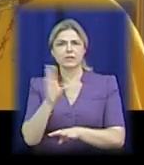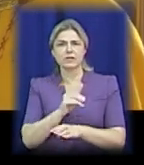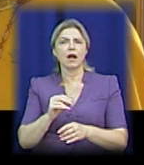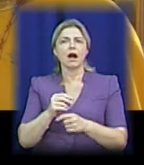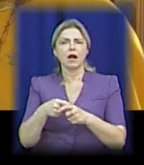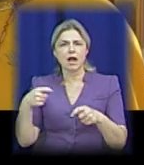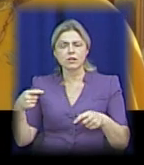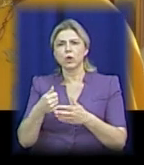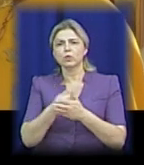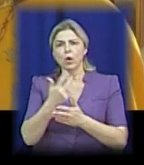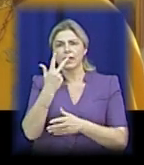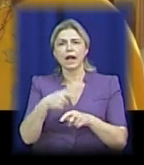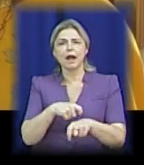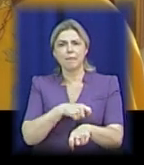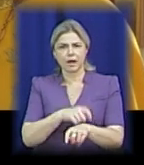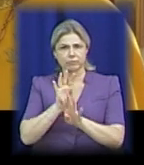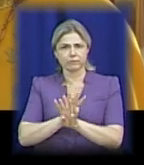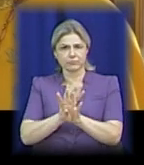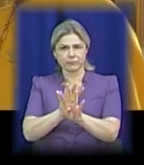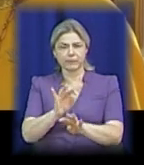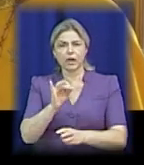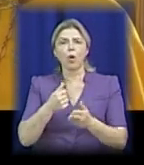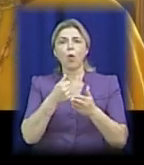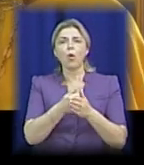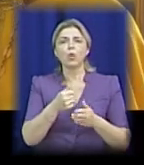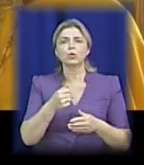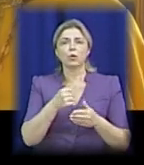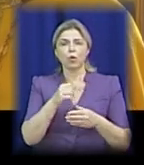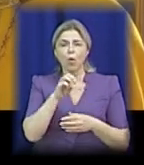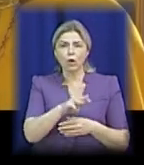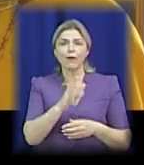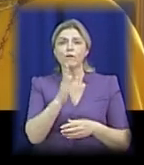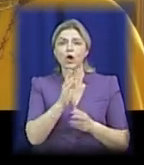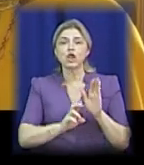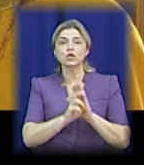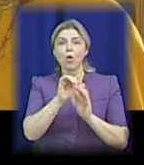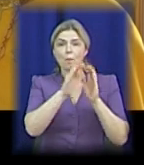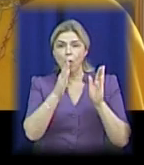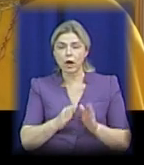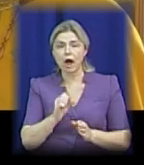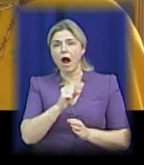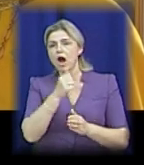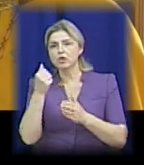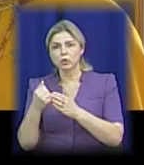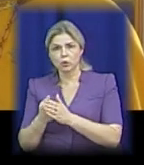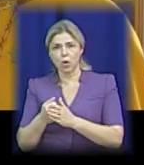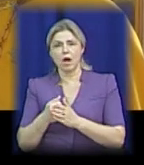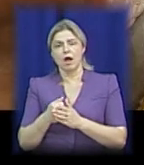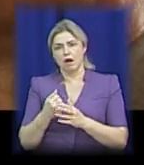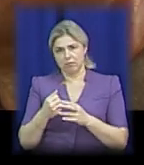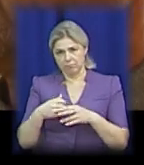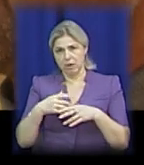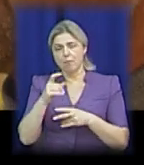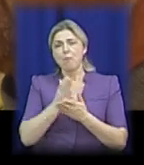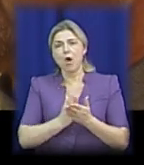почти на три кілометри і тривало від Володимирського сугору аж до гірки Володимира, на якій відбувся малевень за єдність церкви.